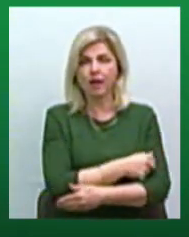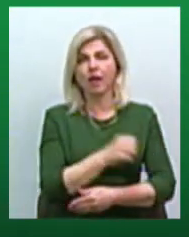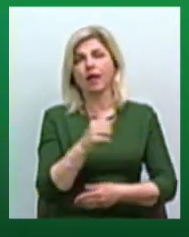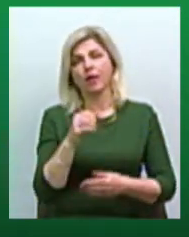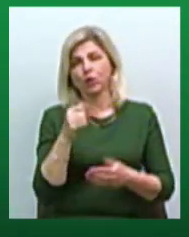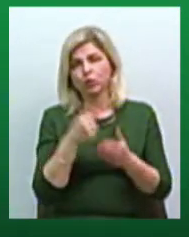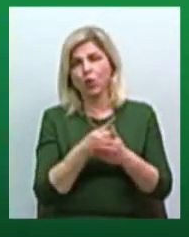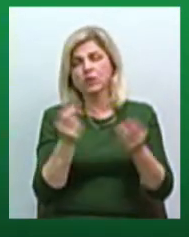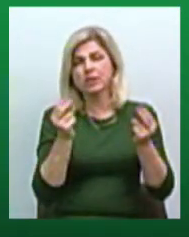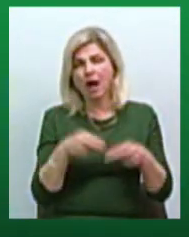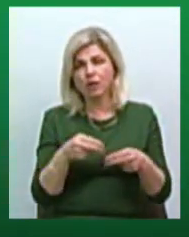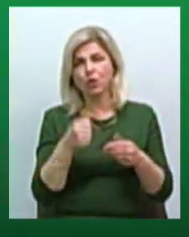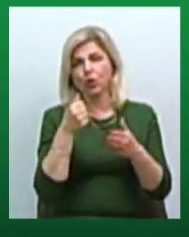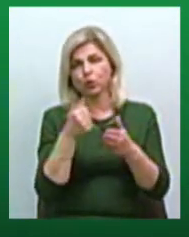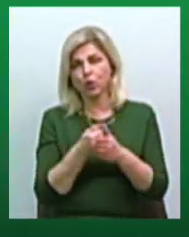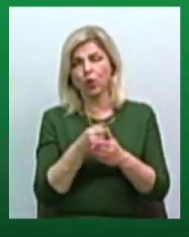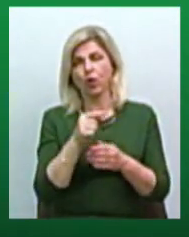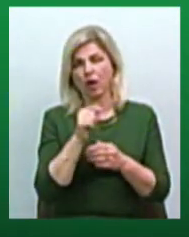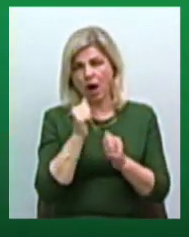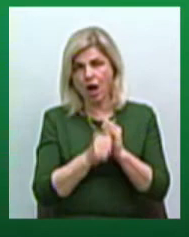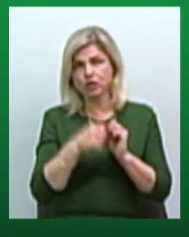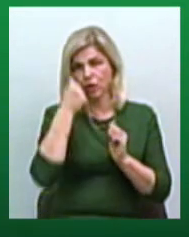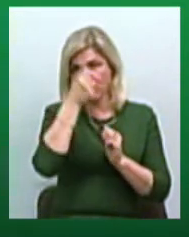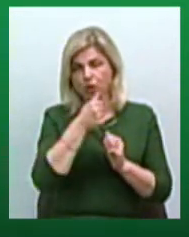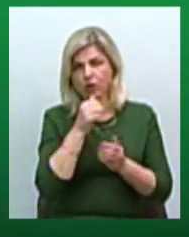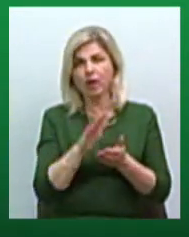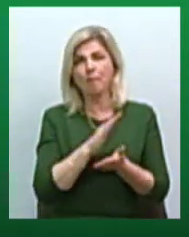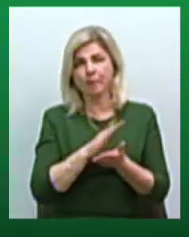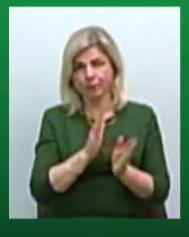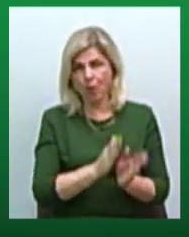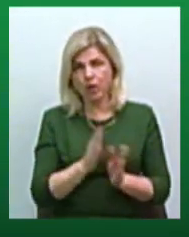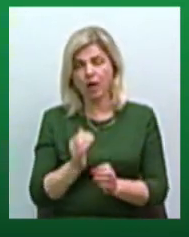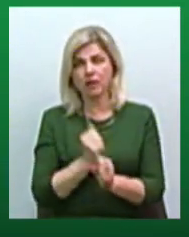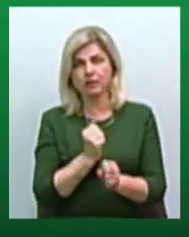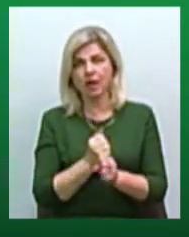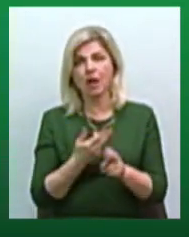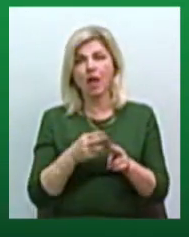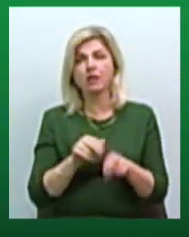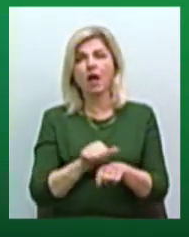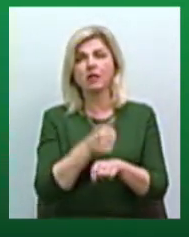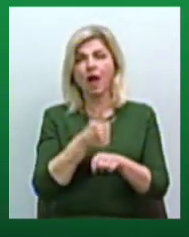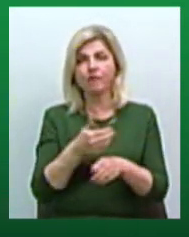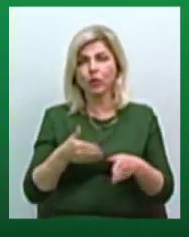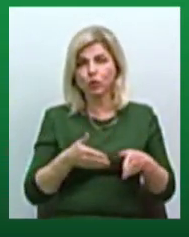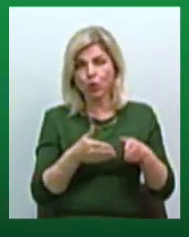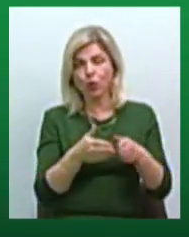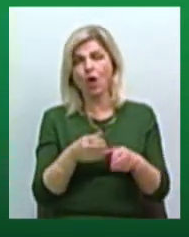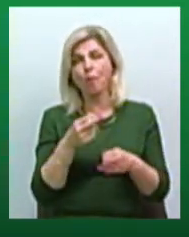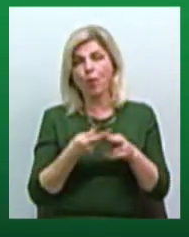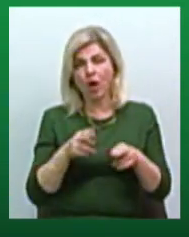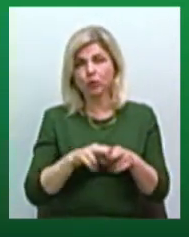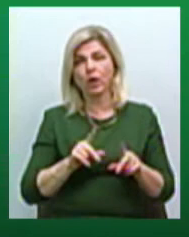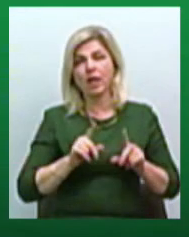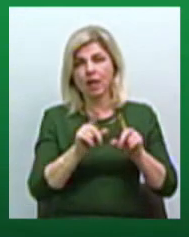до мікро-сліхозтехніки, ми кожен рік приводимо в порядок, це основні артерії, по яким їдуть люди і